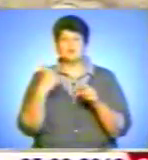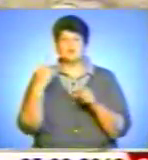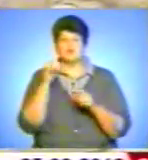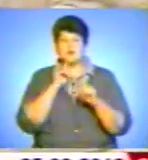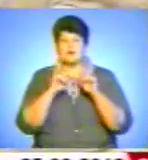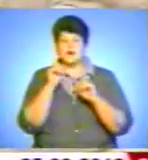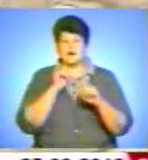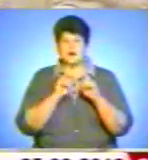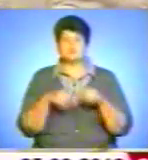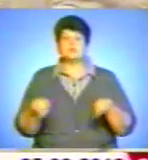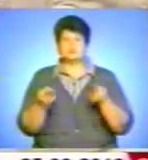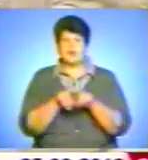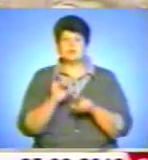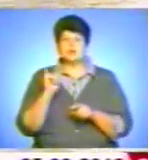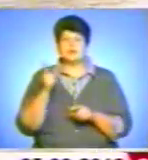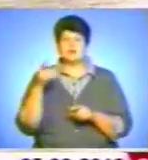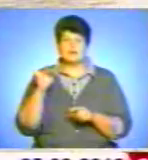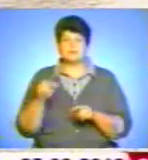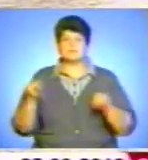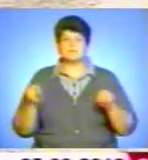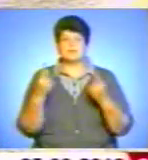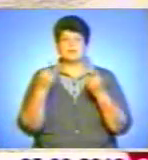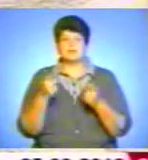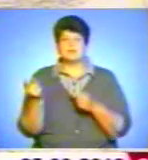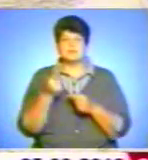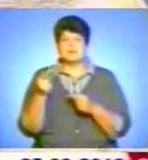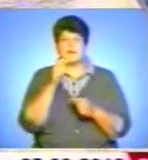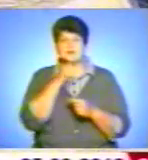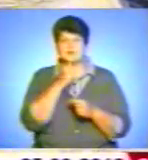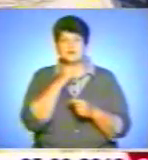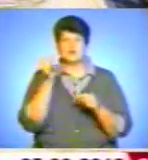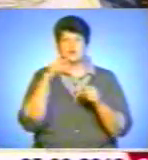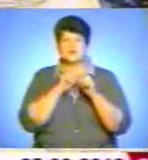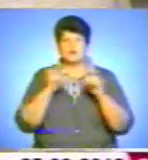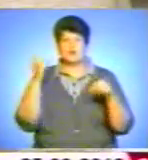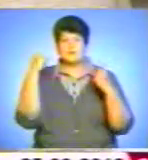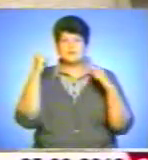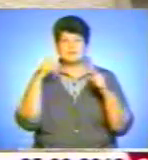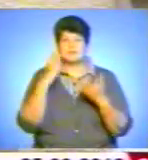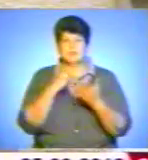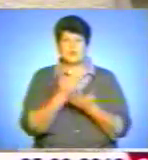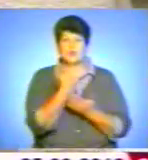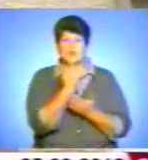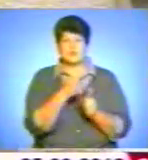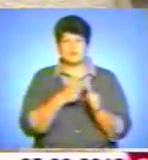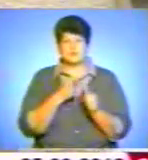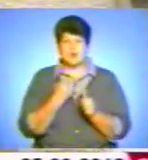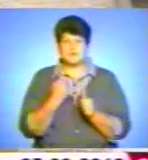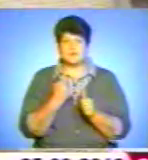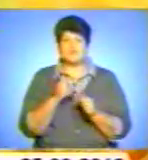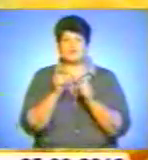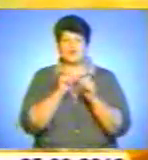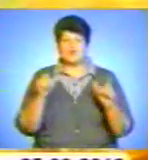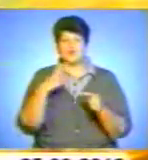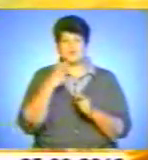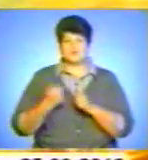України. Також Ігор Герета заснував Тернопільську експериментальну школу мистецтв, яка нині носить його ім'я. У школі кажуть, що це